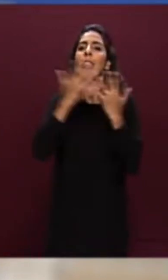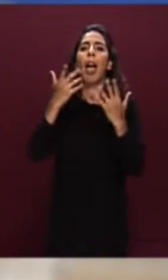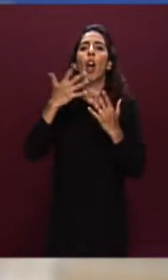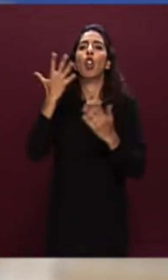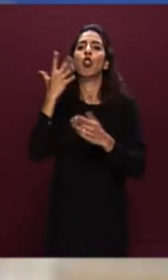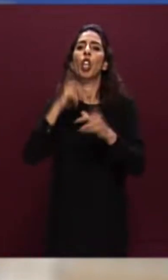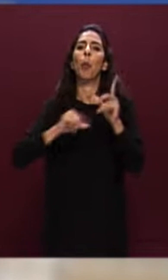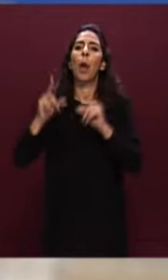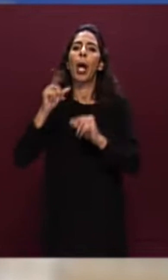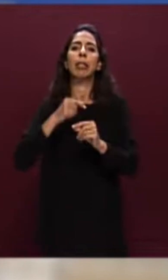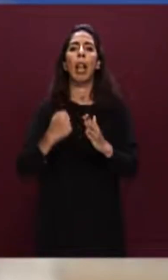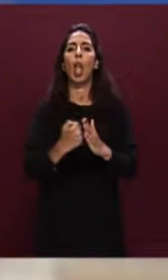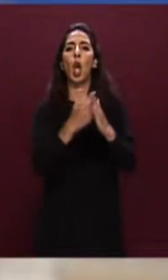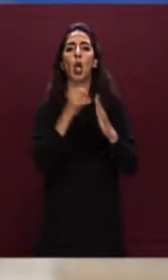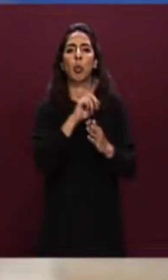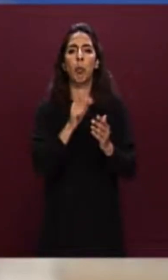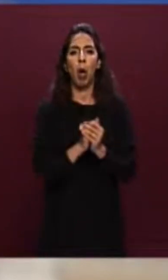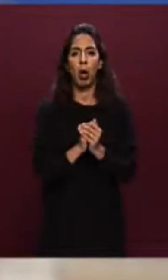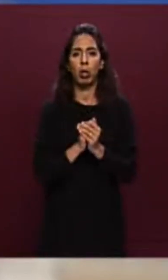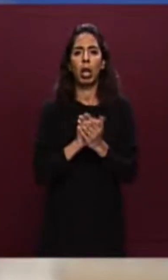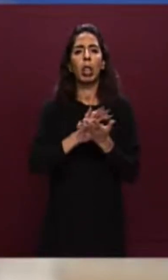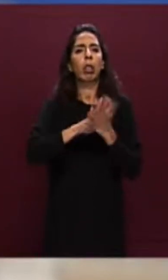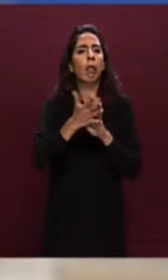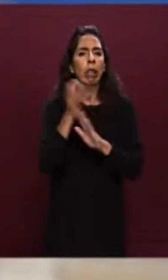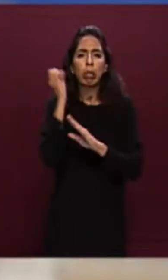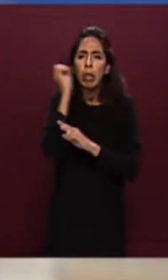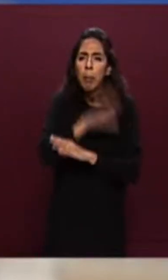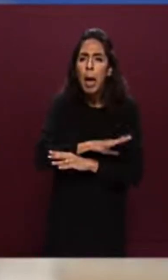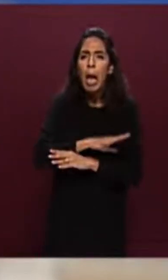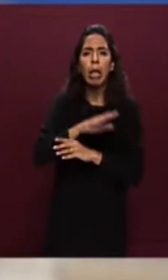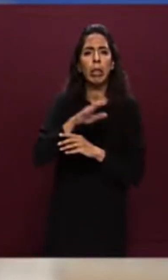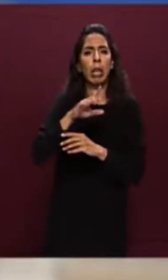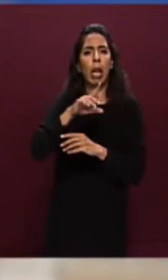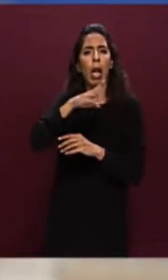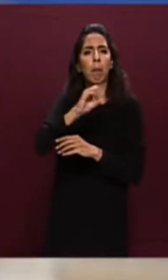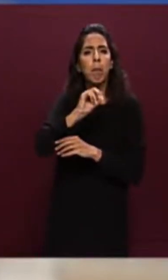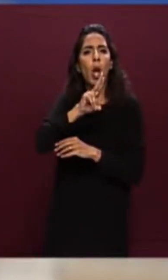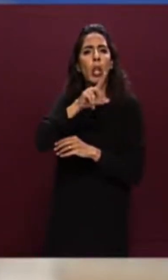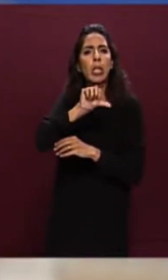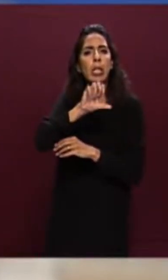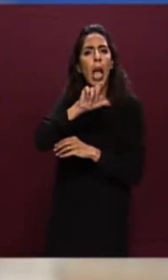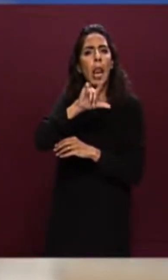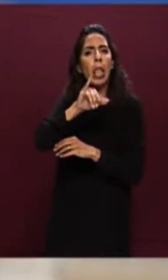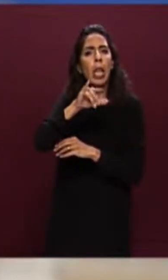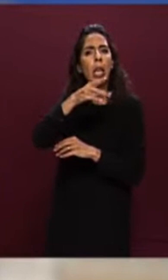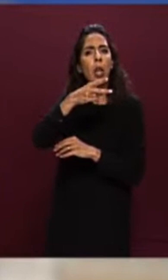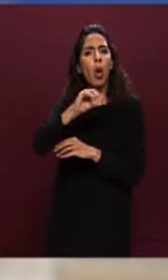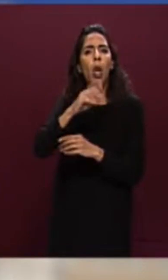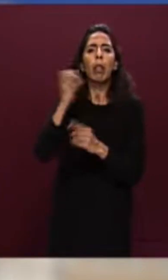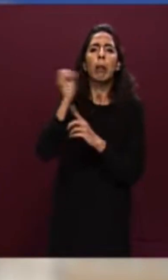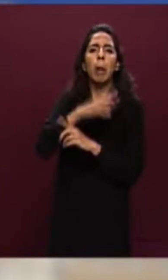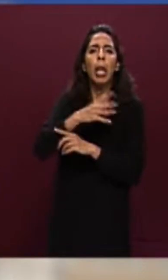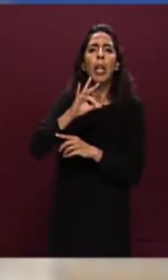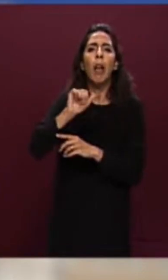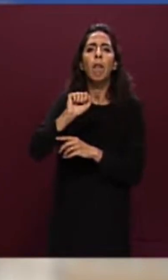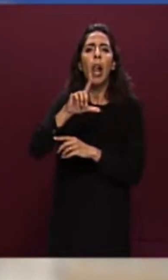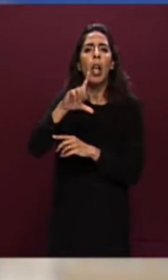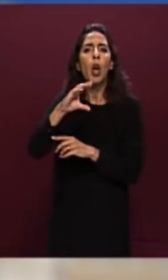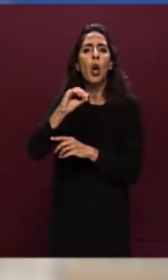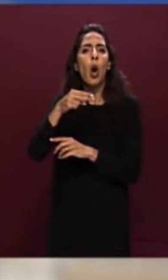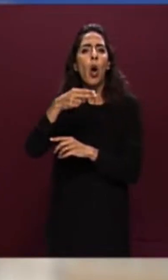Paolo Borsellino, Giovanni Falcone e quelli che hanno combattuto la mafia io non credo che sia